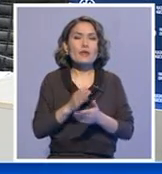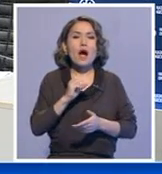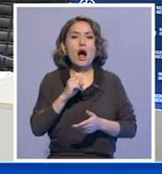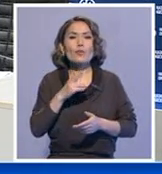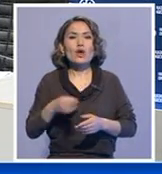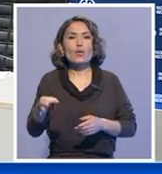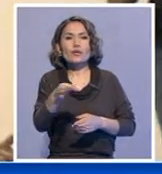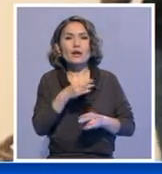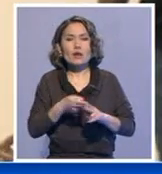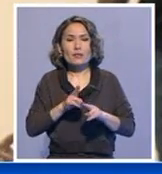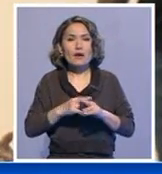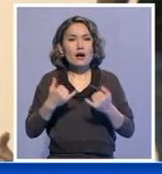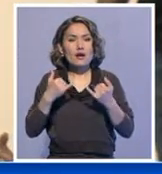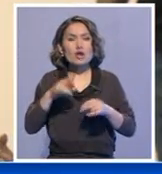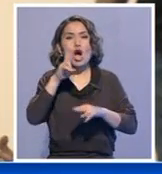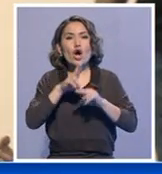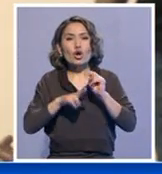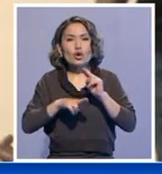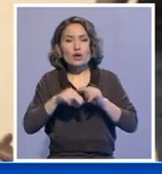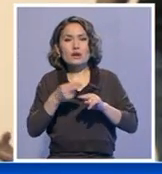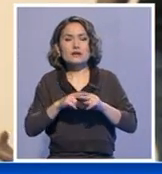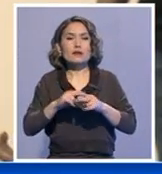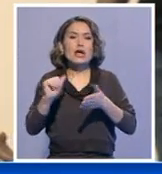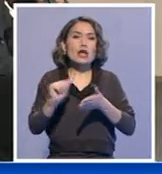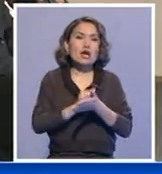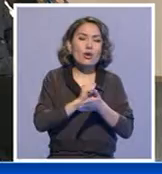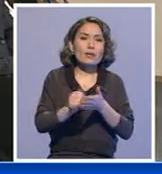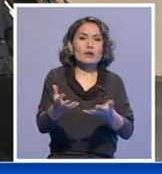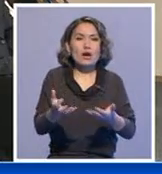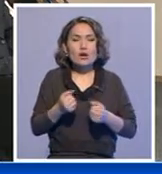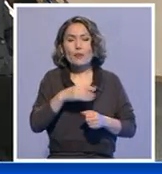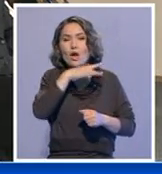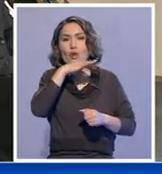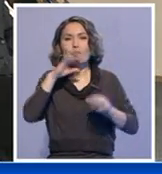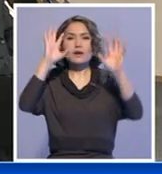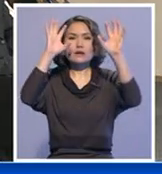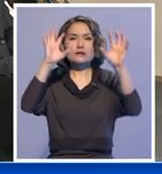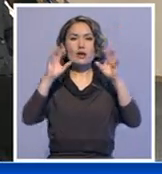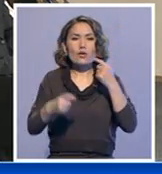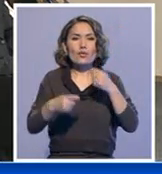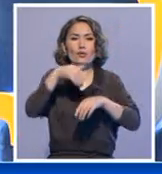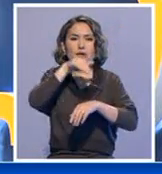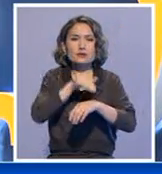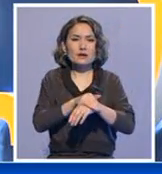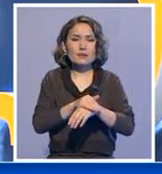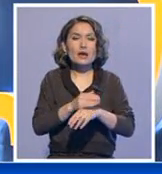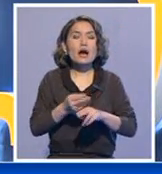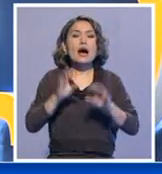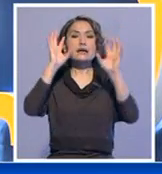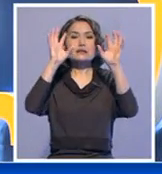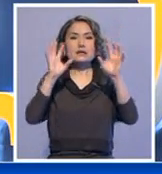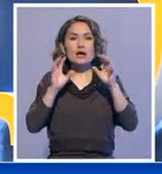сәуілет құрылыс бақлауыр департаменті лицензиялауды қайтар әсімде өгезінде заңнамада қарастырылмаған салық органының анықтамасын сұраған.